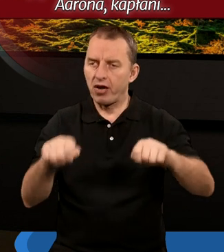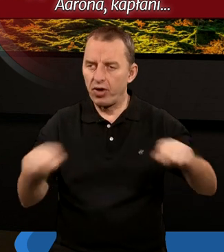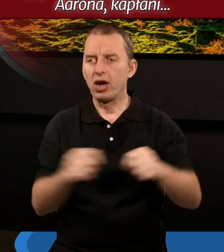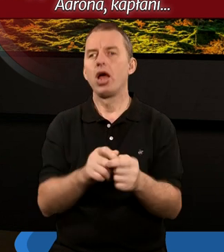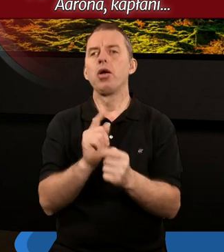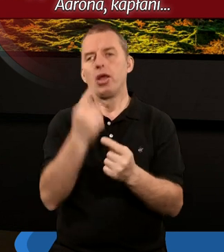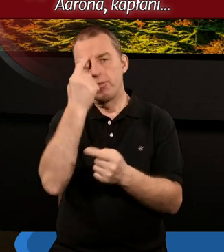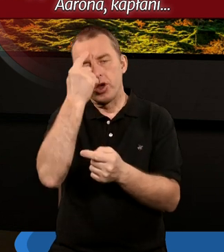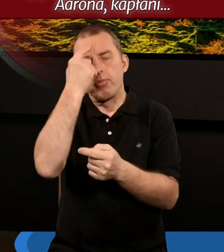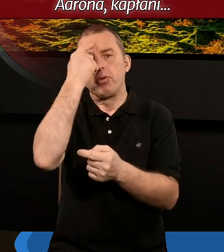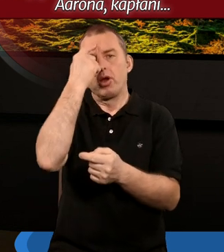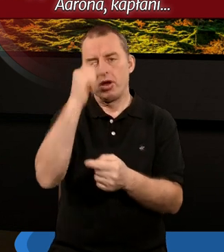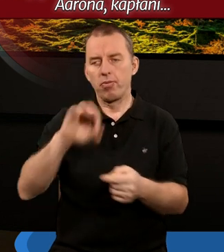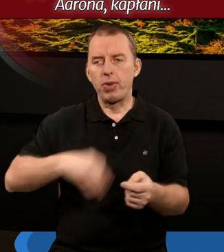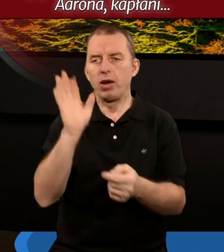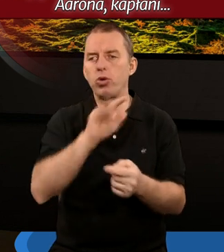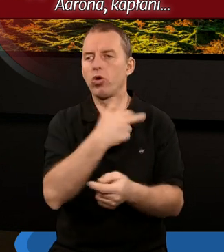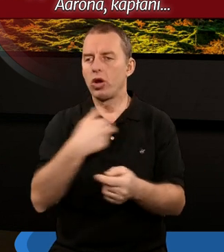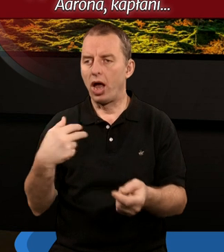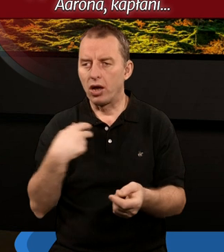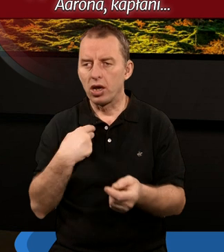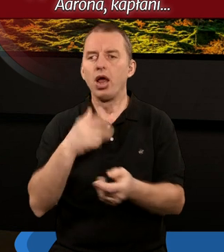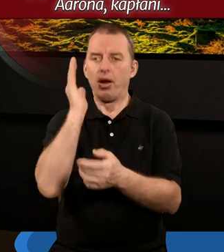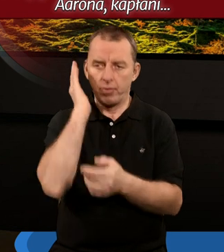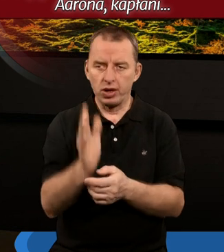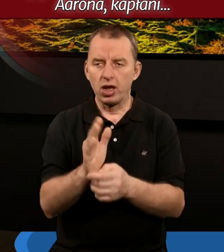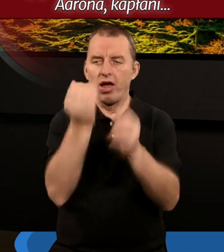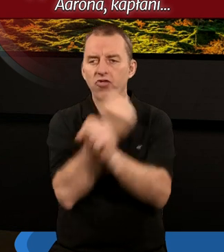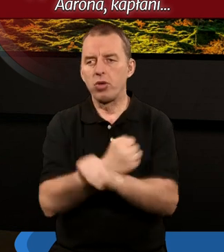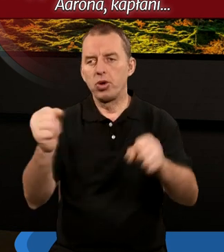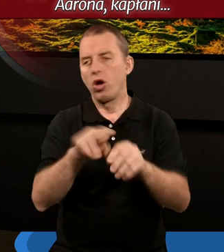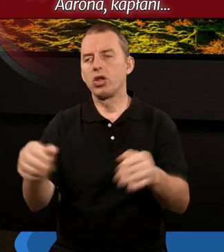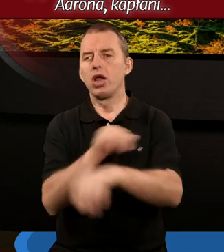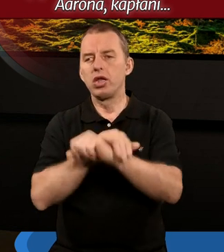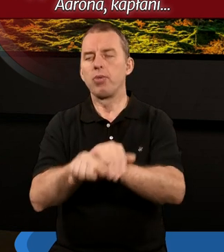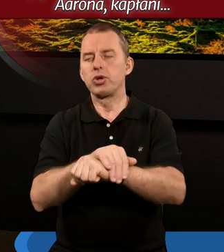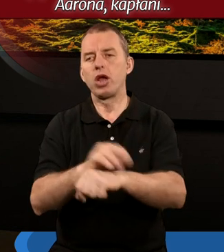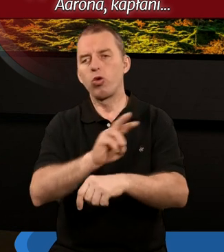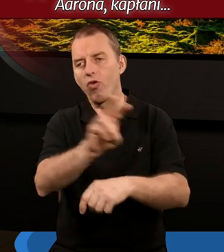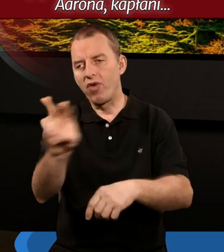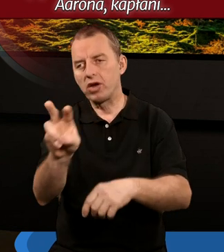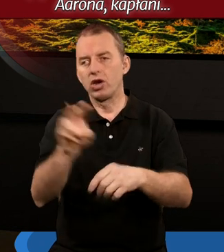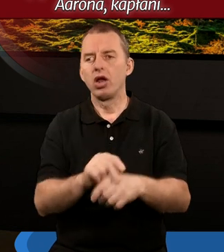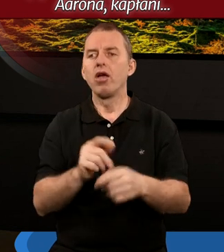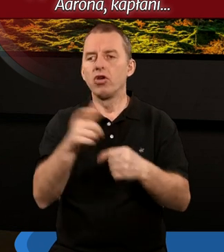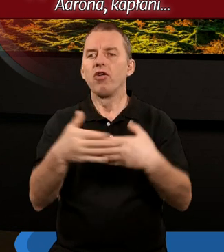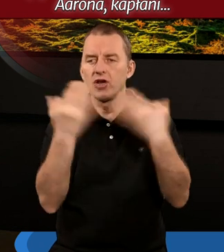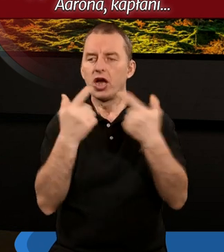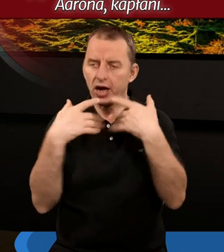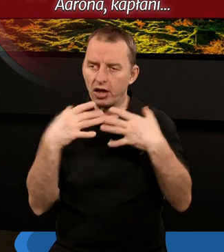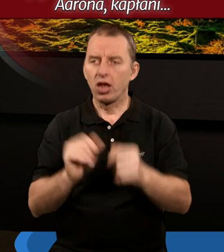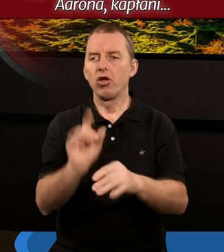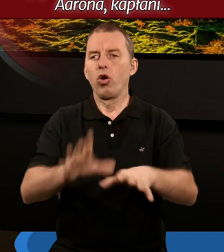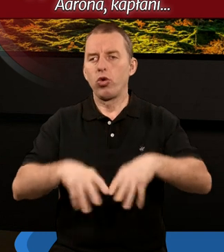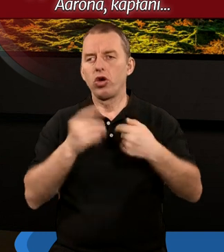Przez to przypomnicie się Panu Bogu waszemu i będziecie wybawieni od nieprzyjaciół waszych. W dni waszej radości,